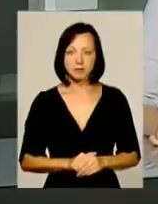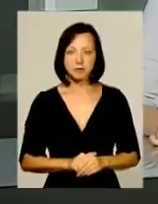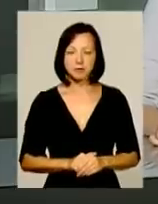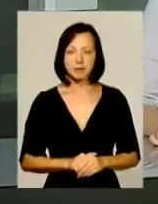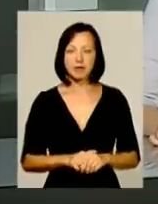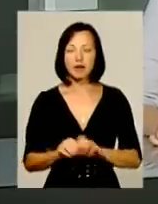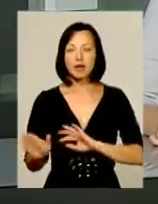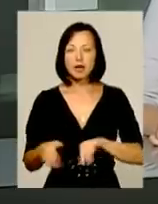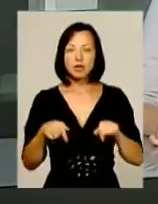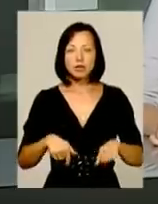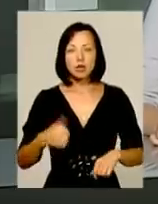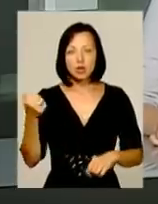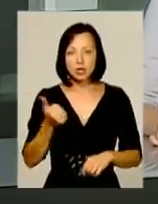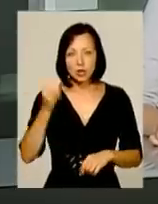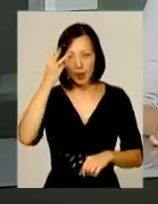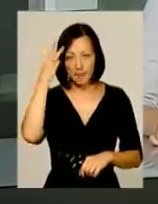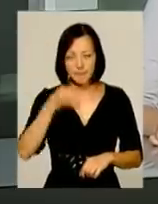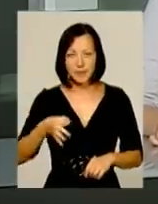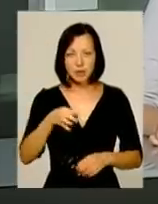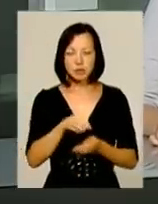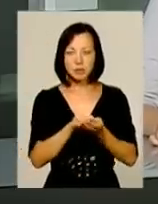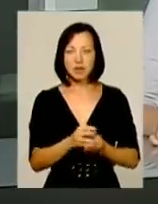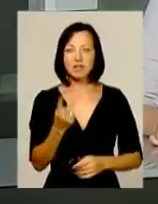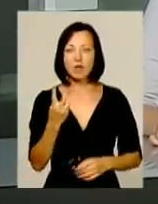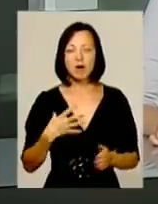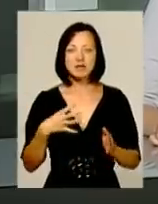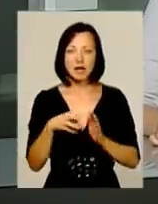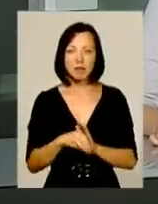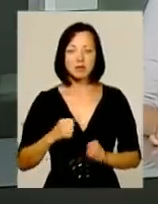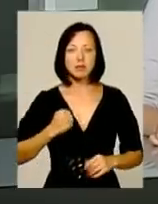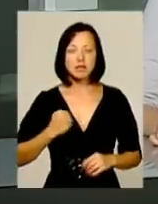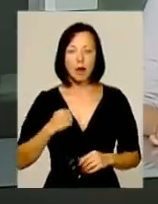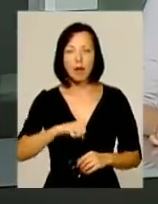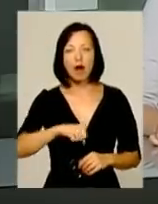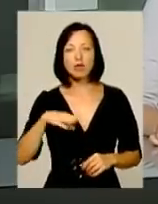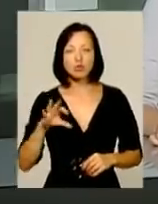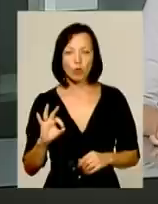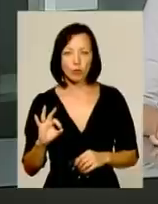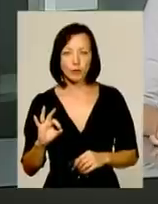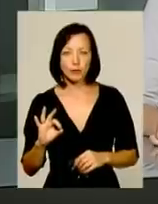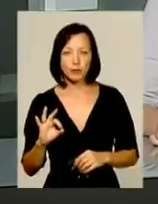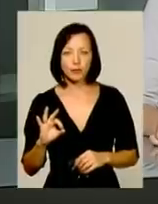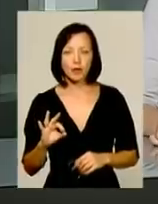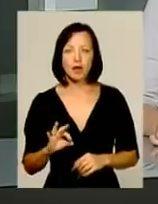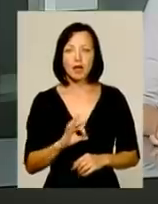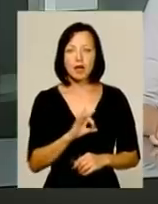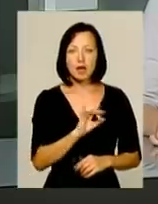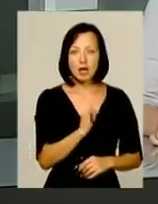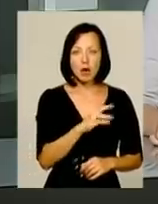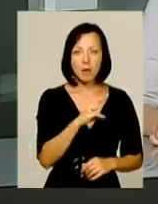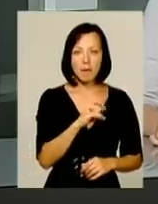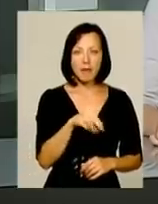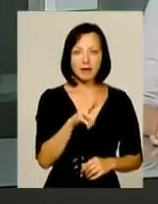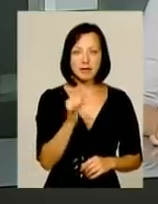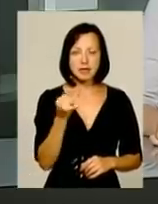Цього тижня Хмельниччина попрощалася одразу із двома загиблими бійцями антитерористичної операції. Ігорем Мединським